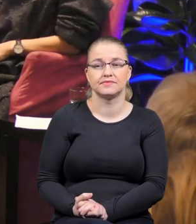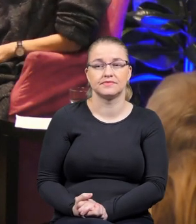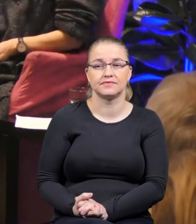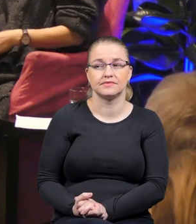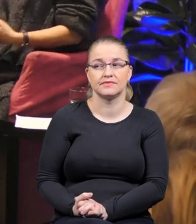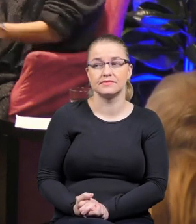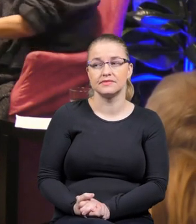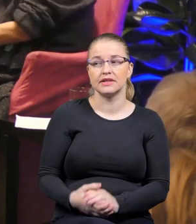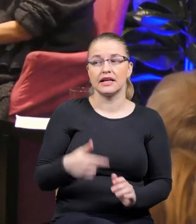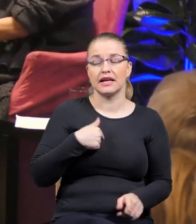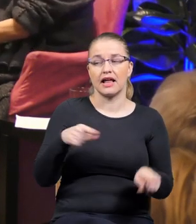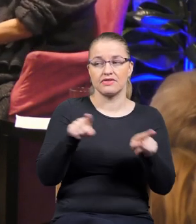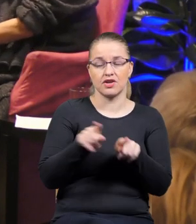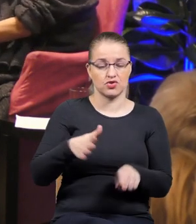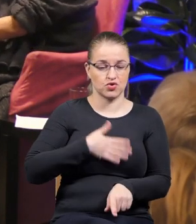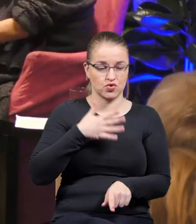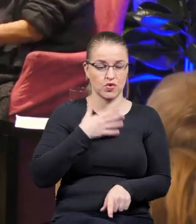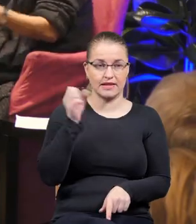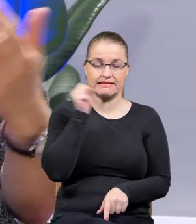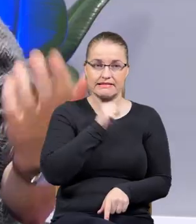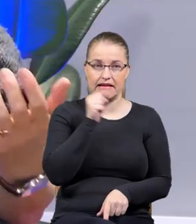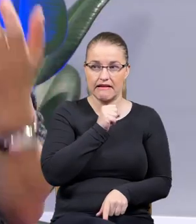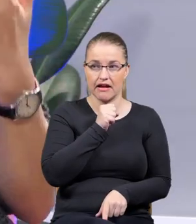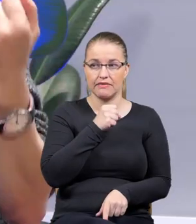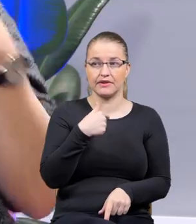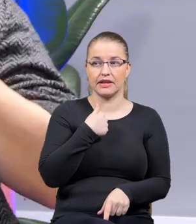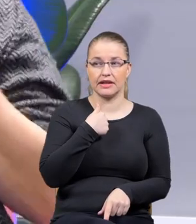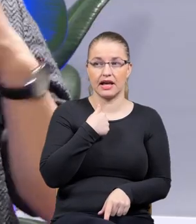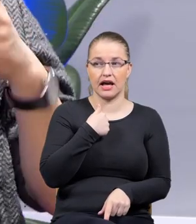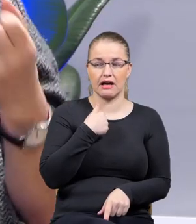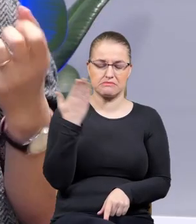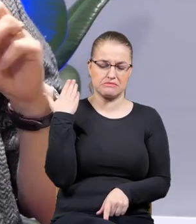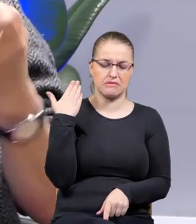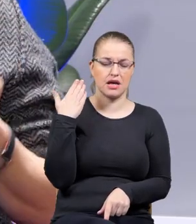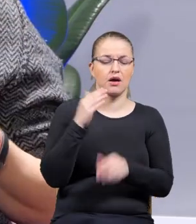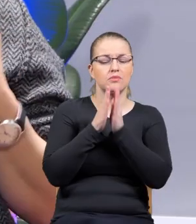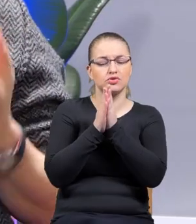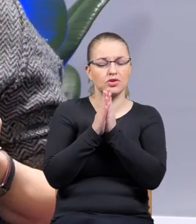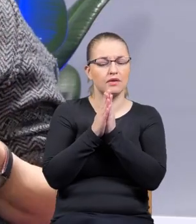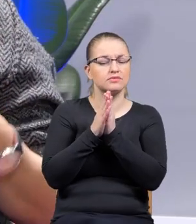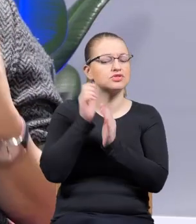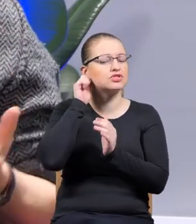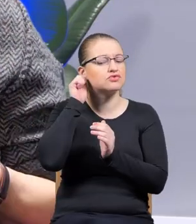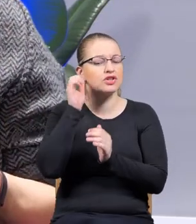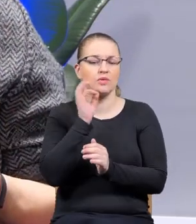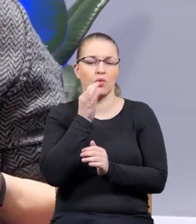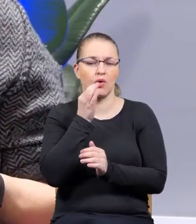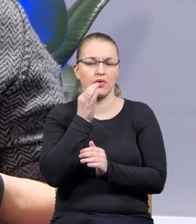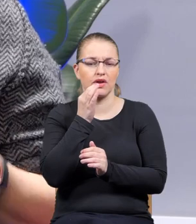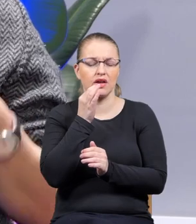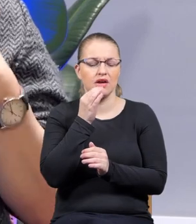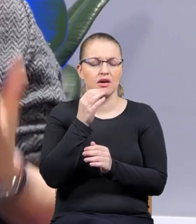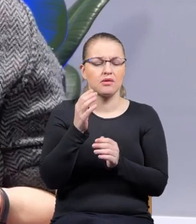No wiesz, ja też się czuję już stara. Ja też przed chwilą prosiłam młode dziewczyny, żeby mi nastawiły w telefonie, bo mi się dzwonek